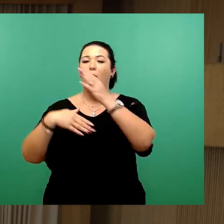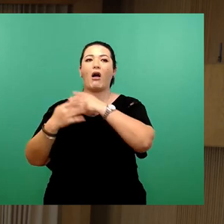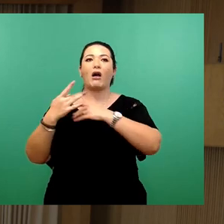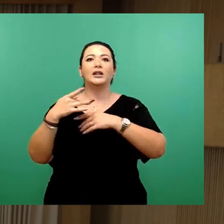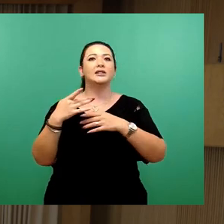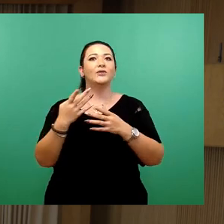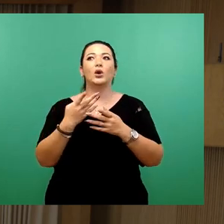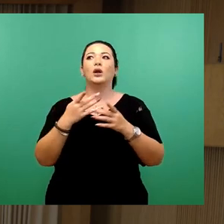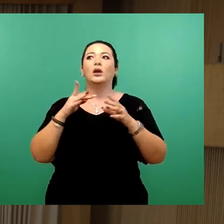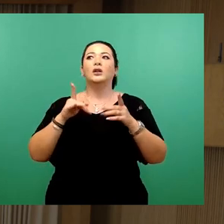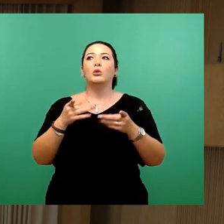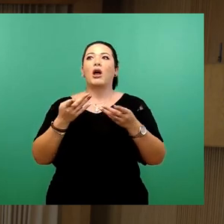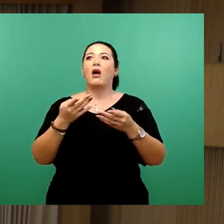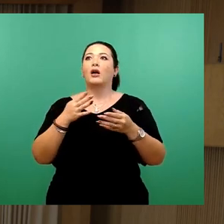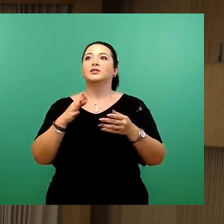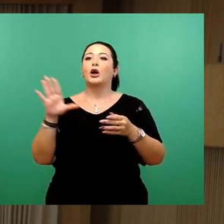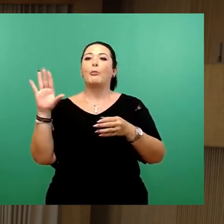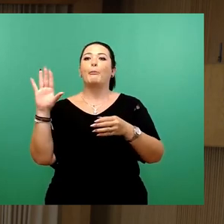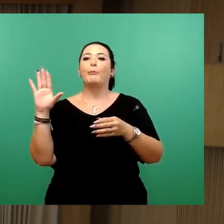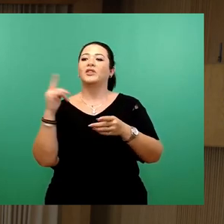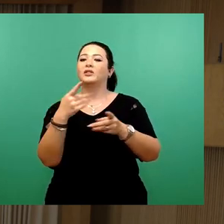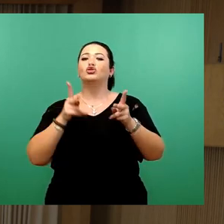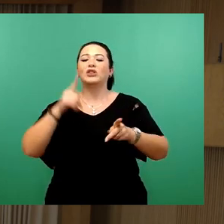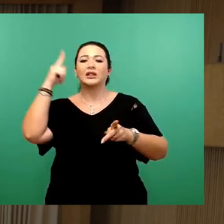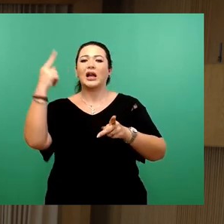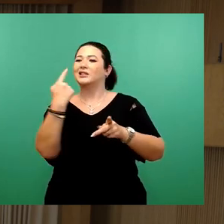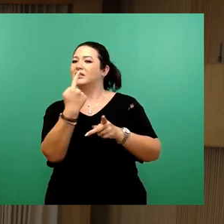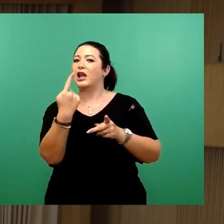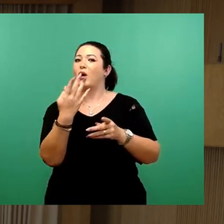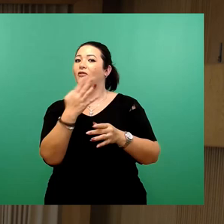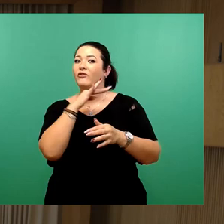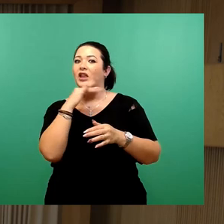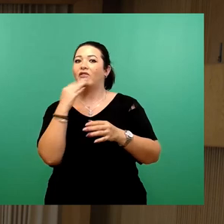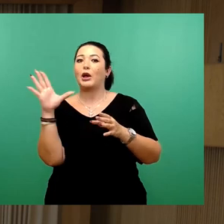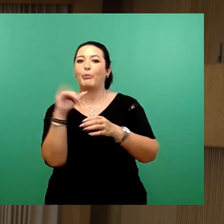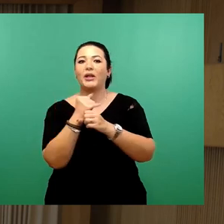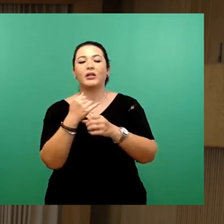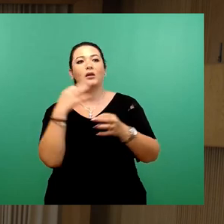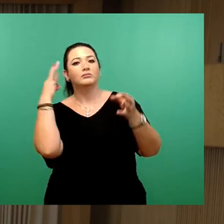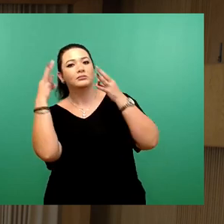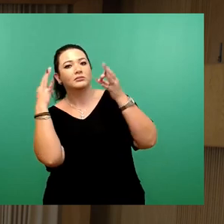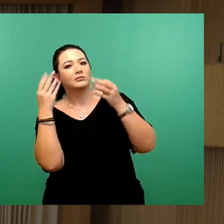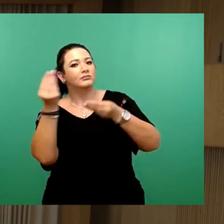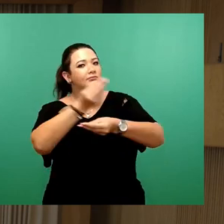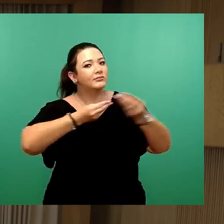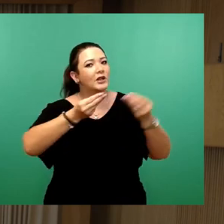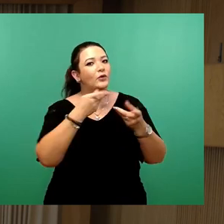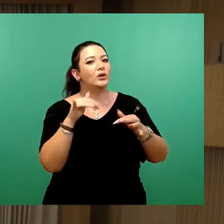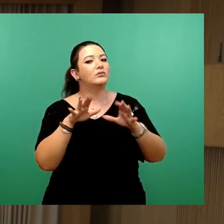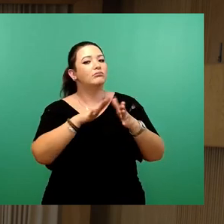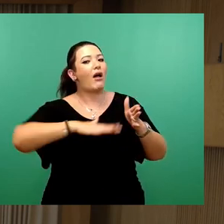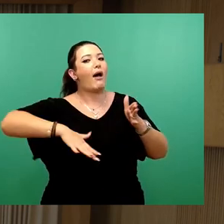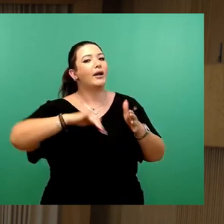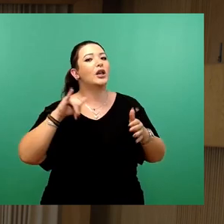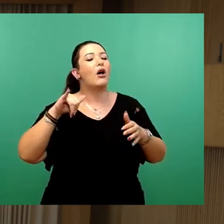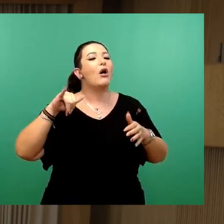Mitgestaltung des Stadtrats an den Entwicklungen um den Flughafen gegeben hat. Wie ist jetzt